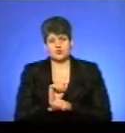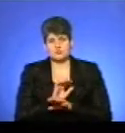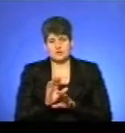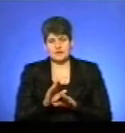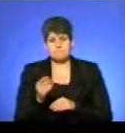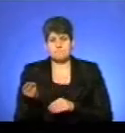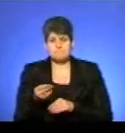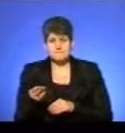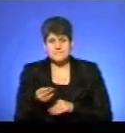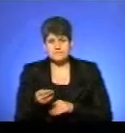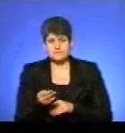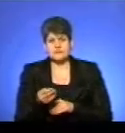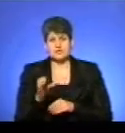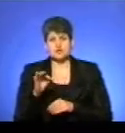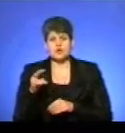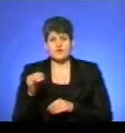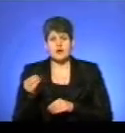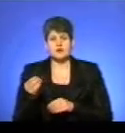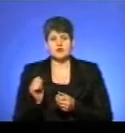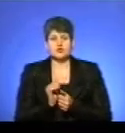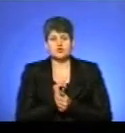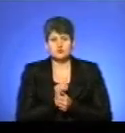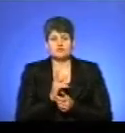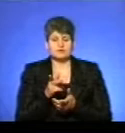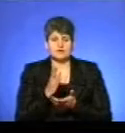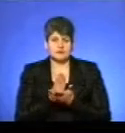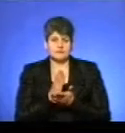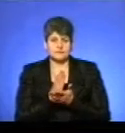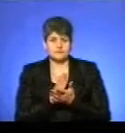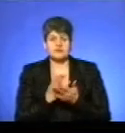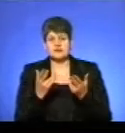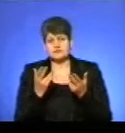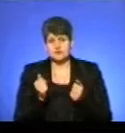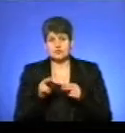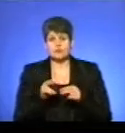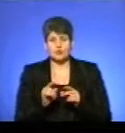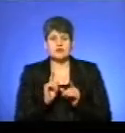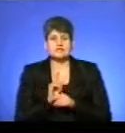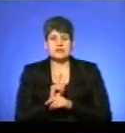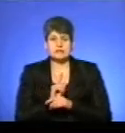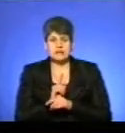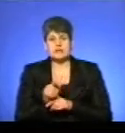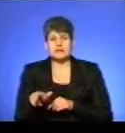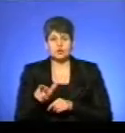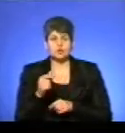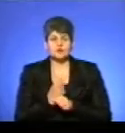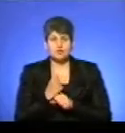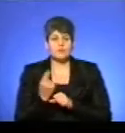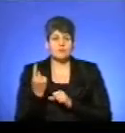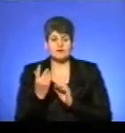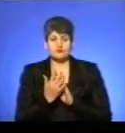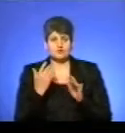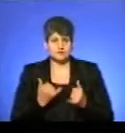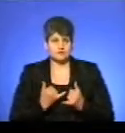Пісок і сольова суміш в них в наявності. Звичайно, по стандартах дорожніх робіт, в першу чергу,